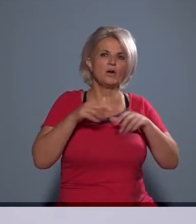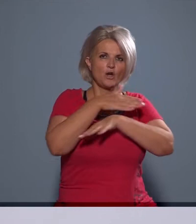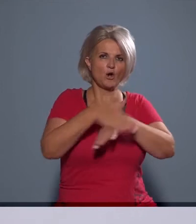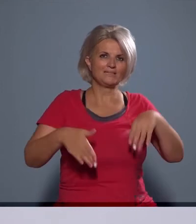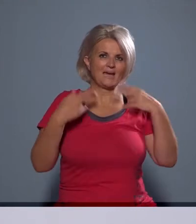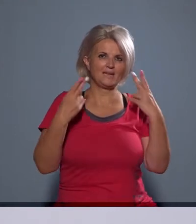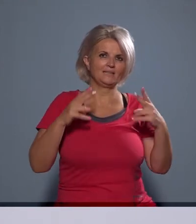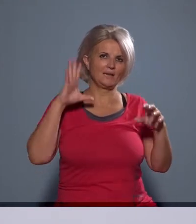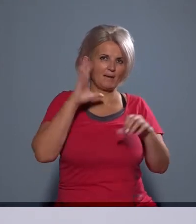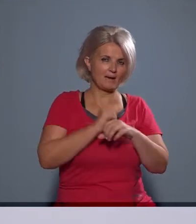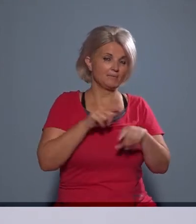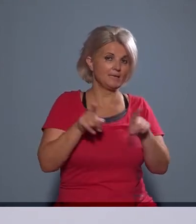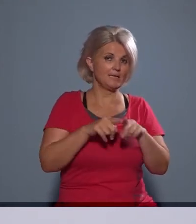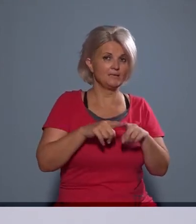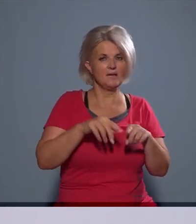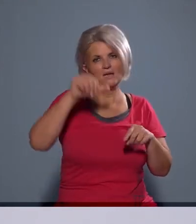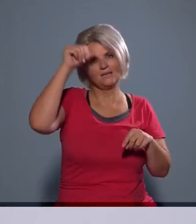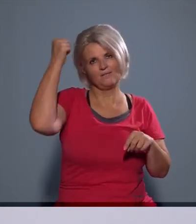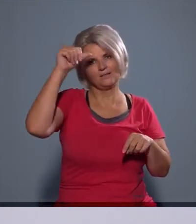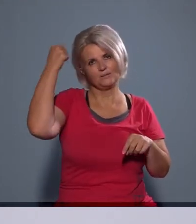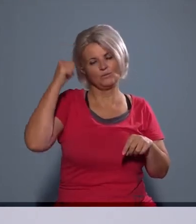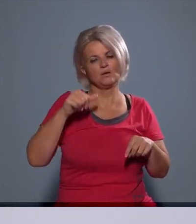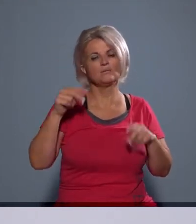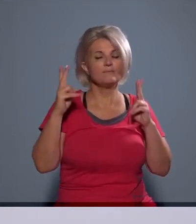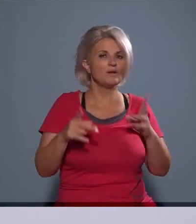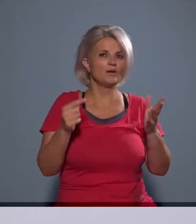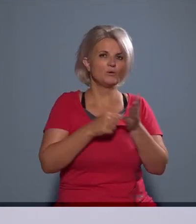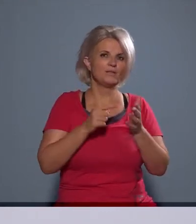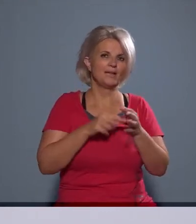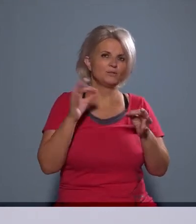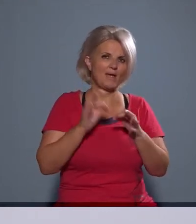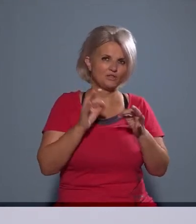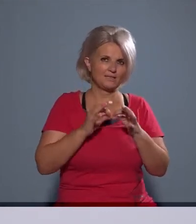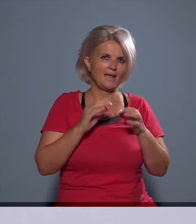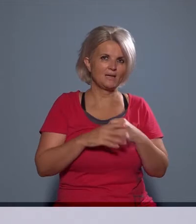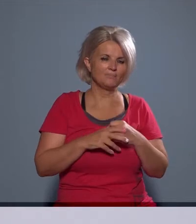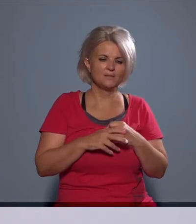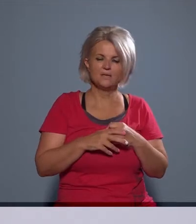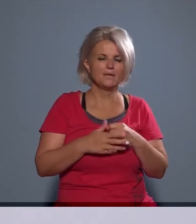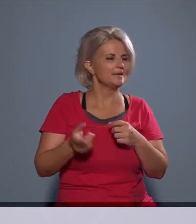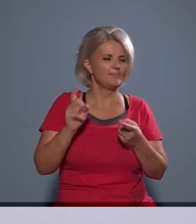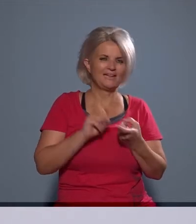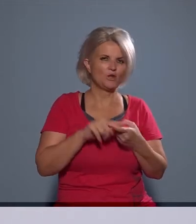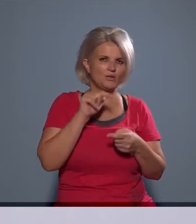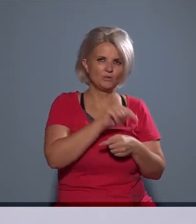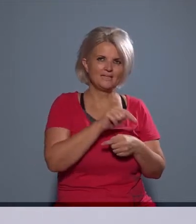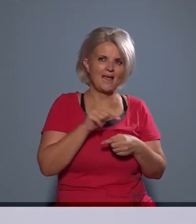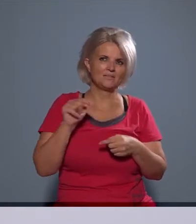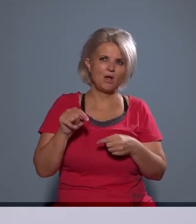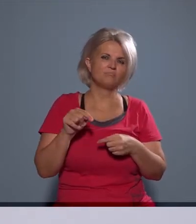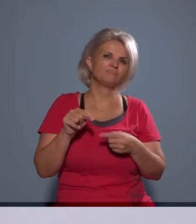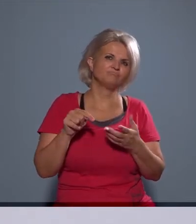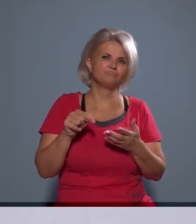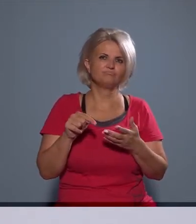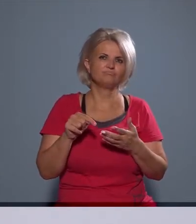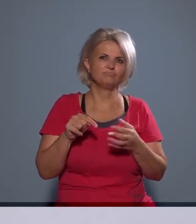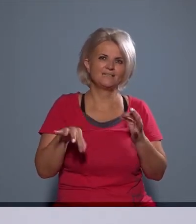a zajhatárérték megállapítása, így hívjuk ezt a jogintézményt, ennek vannak kötelező esetei, egyébként nem ide tartoznak ezek